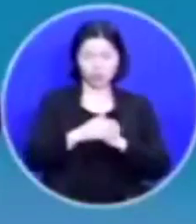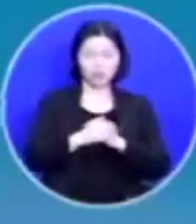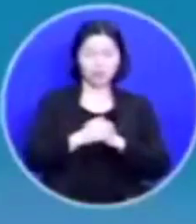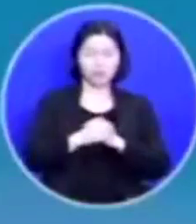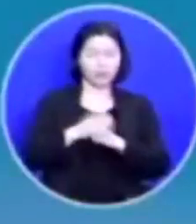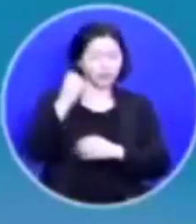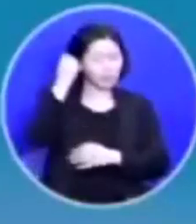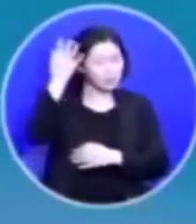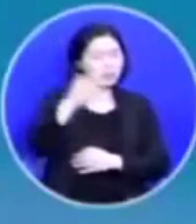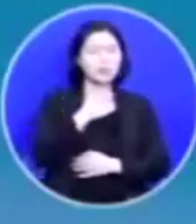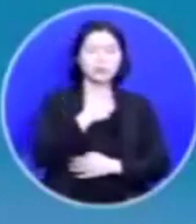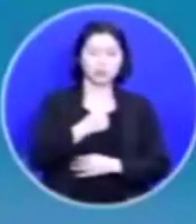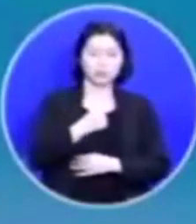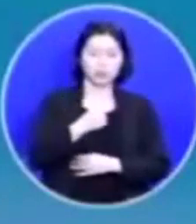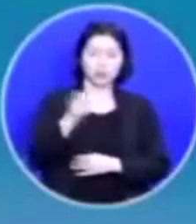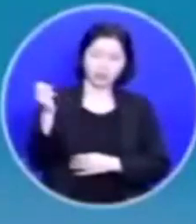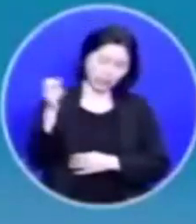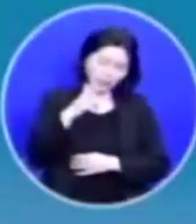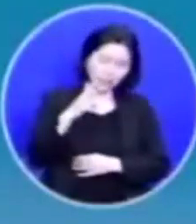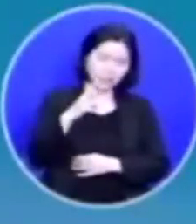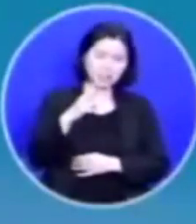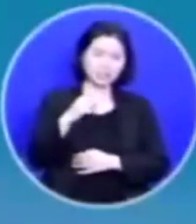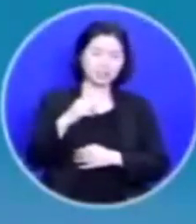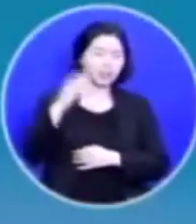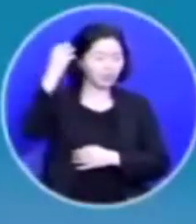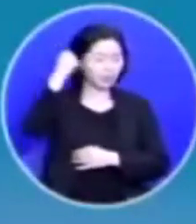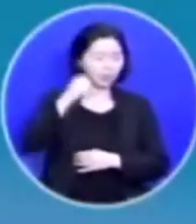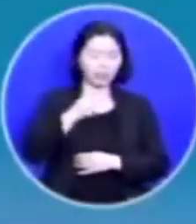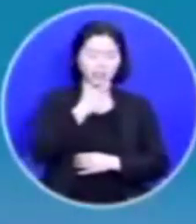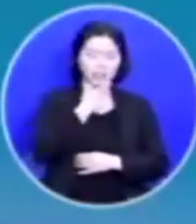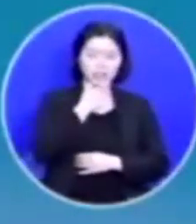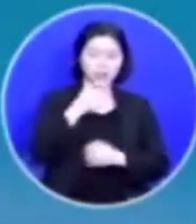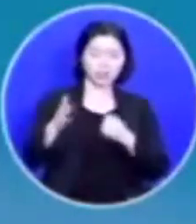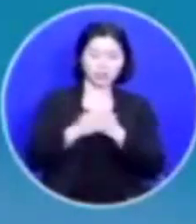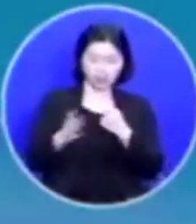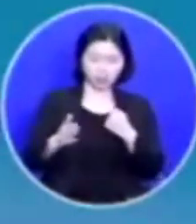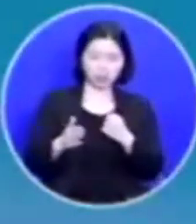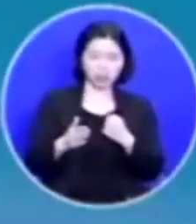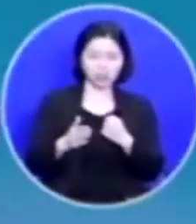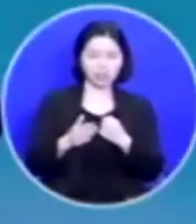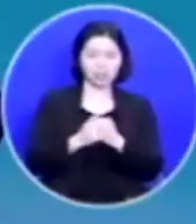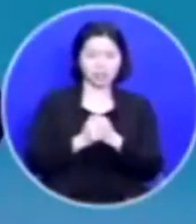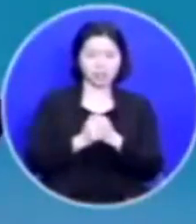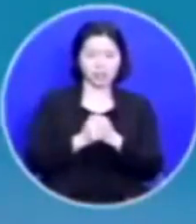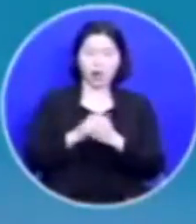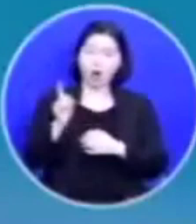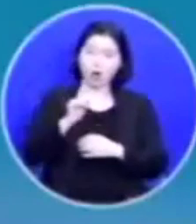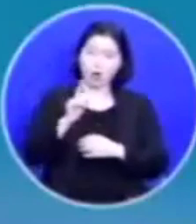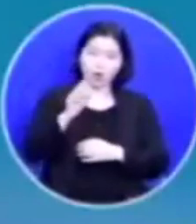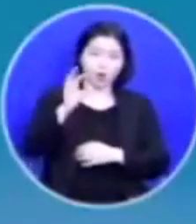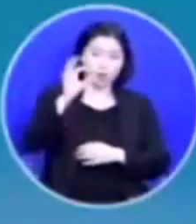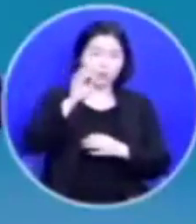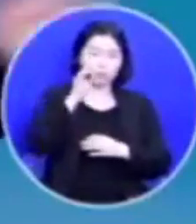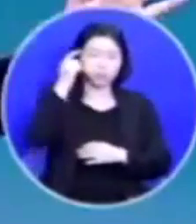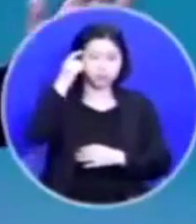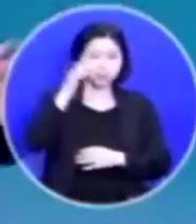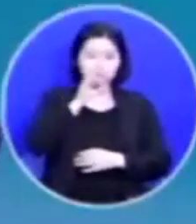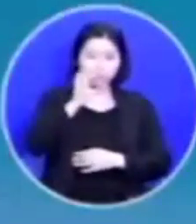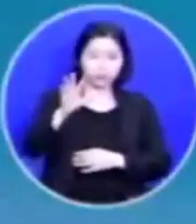잊어버리고 싶었어요 다시는 기억하고 싶지도 않았습니다 그래서 정말 무의식 세계 속에